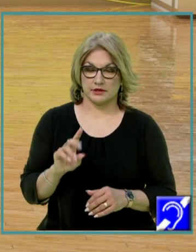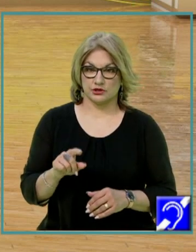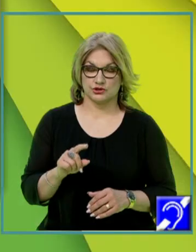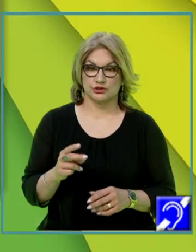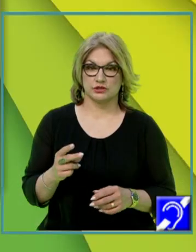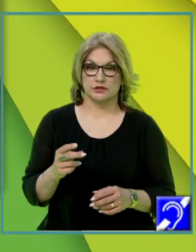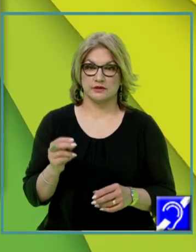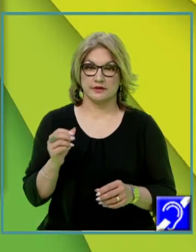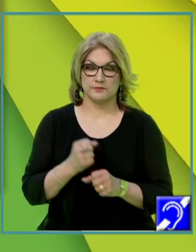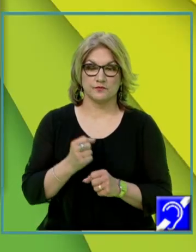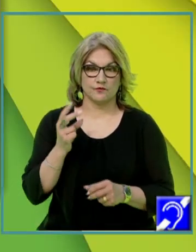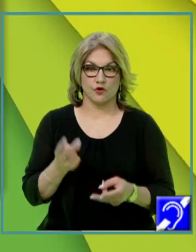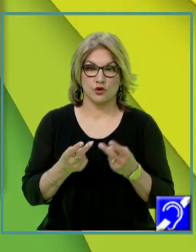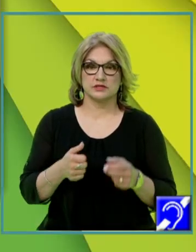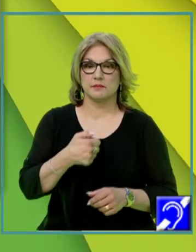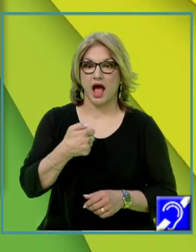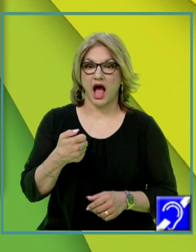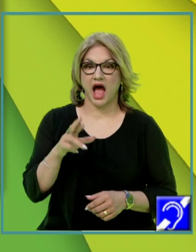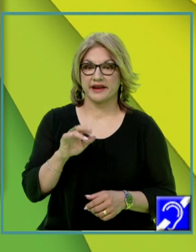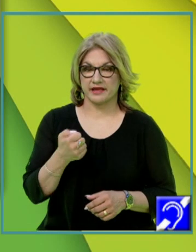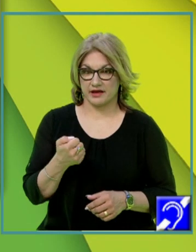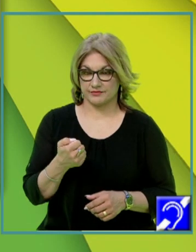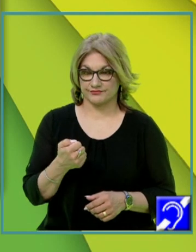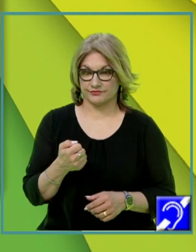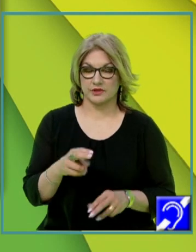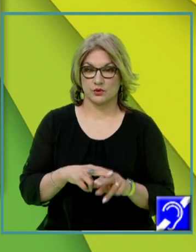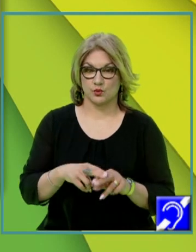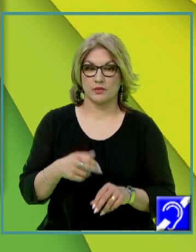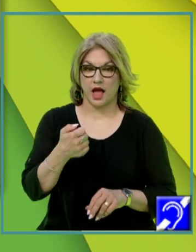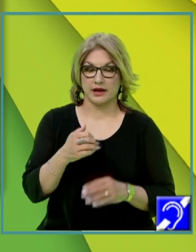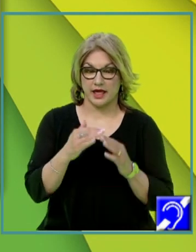două moduri. Și atunci, aria triunghiului